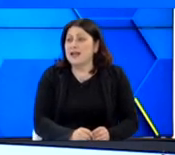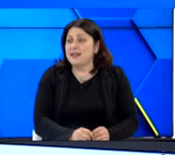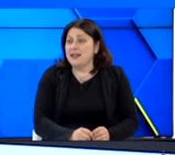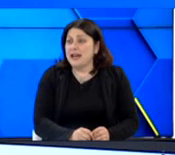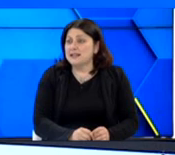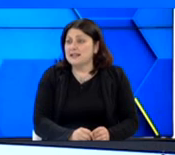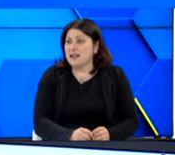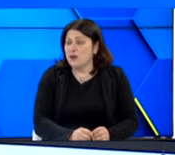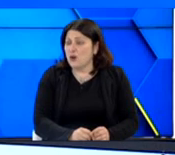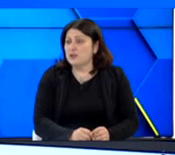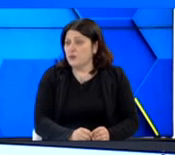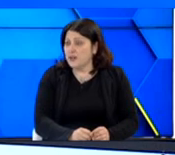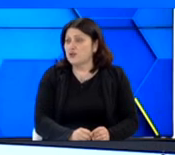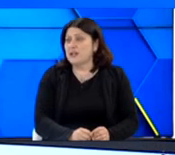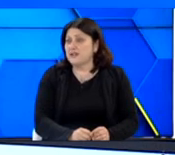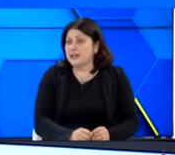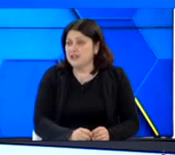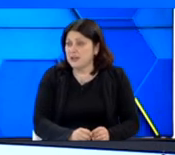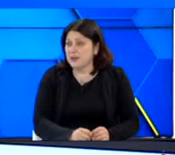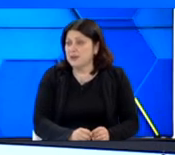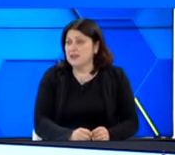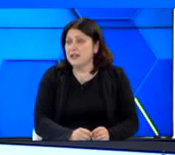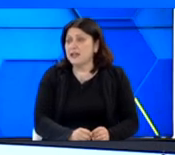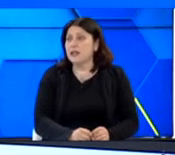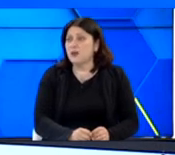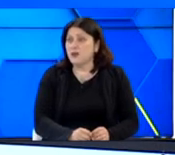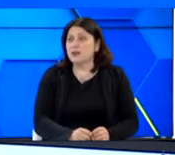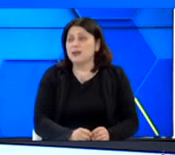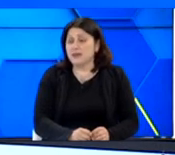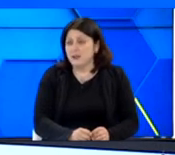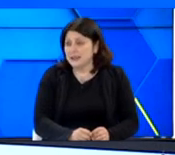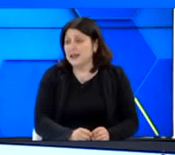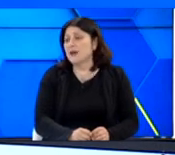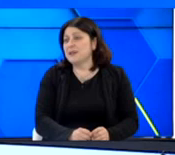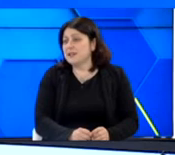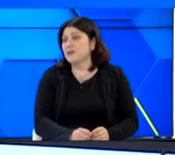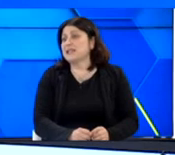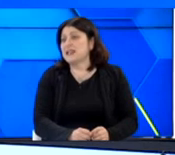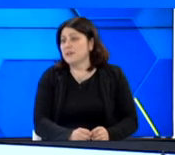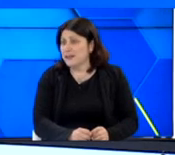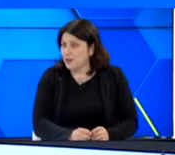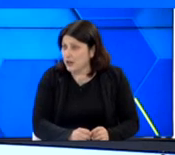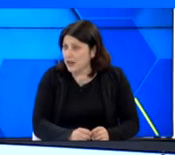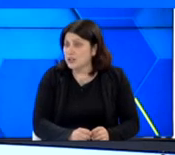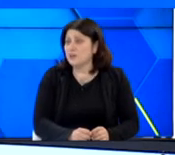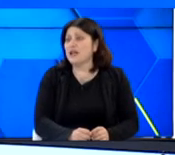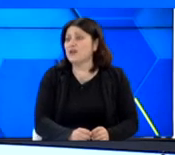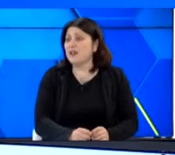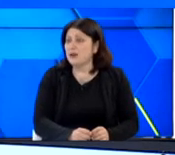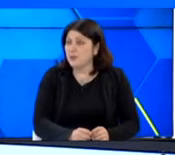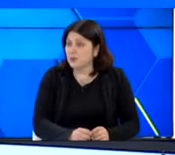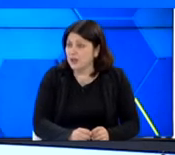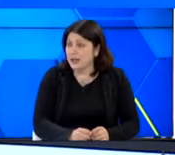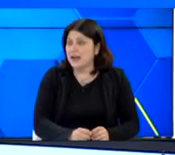Οι 16 χώρες που βρίσκονται αυτή τη στιγμή μας λένε ότι πραγματικά είναι απίστευτη η συγκεκριμένη διοργάνωση και που